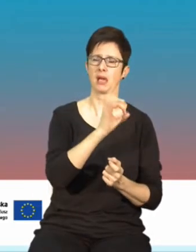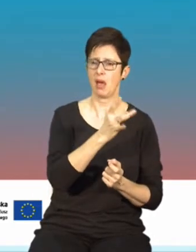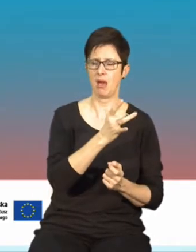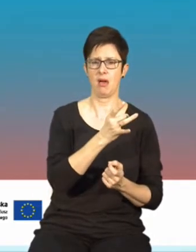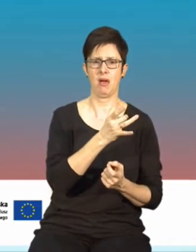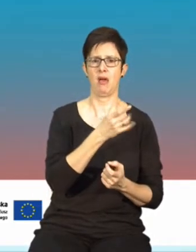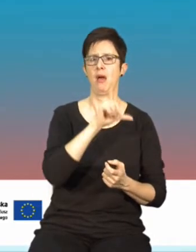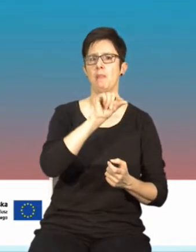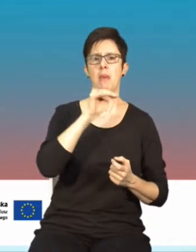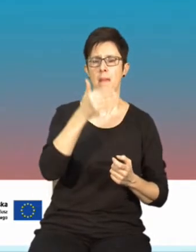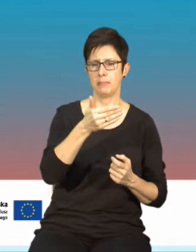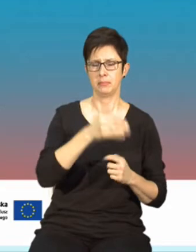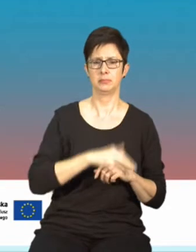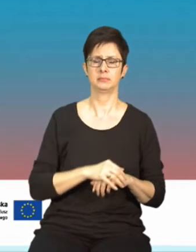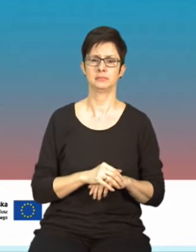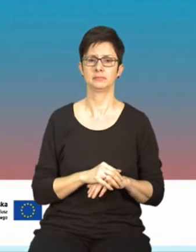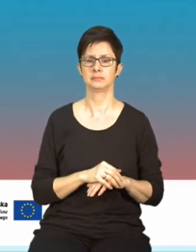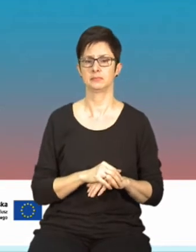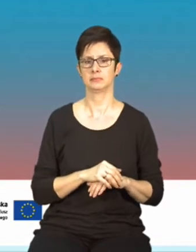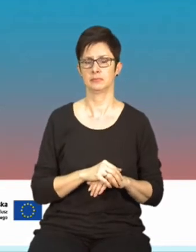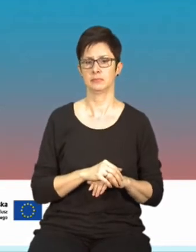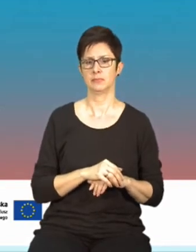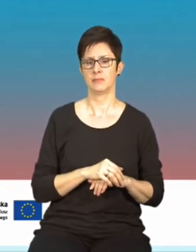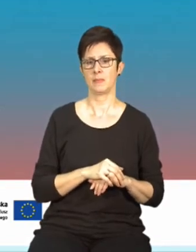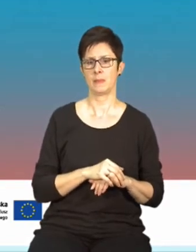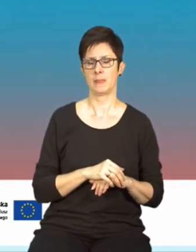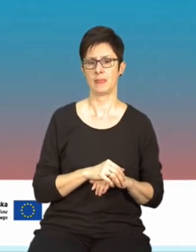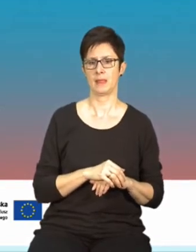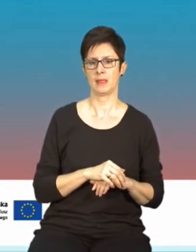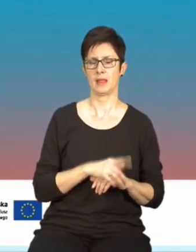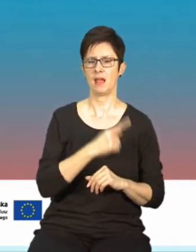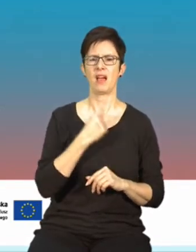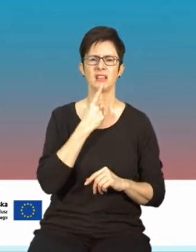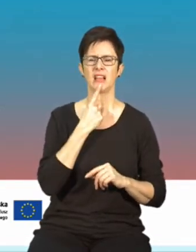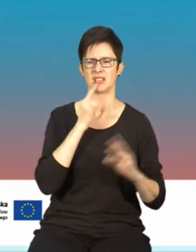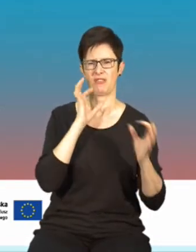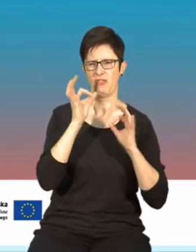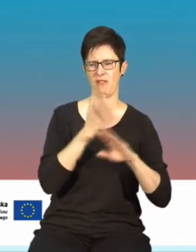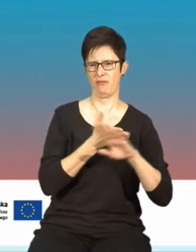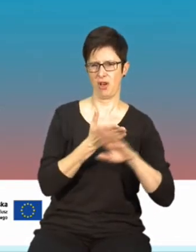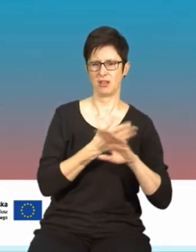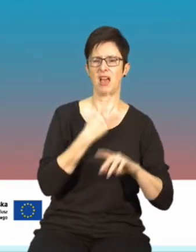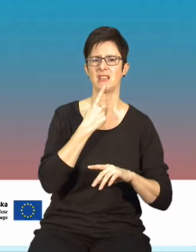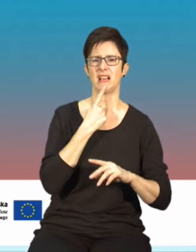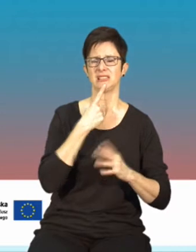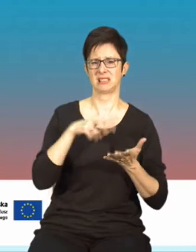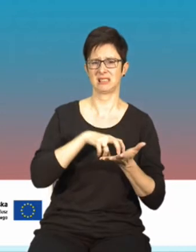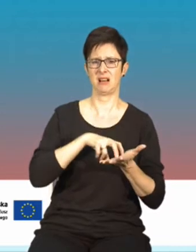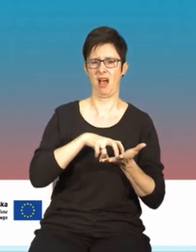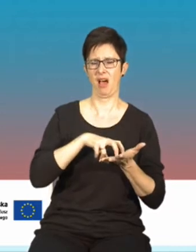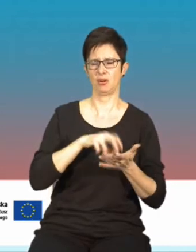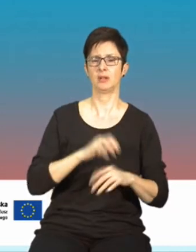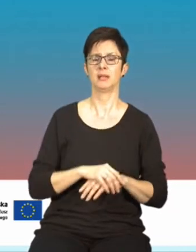PEM. Tutaj jest przede wszystkim język fake newsów i język strachu, które one budują. To